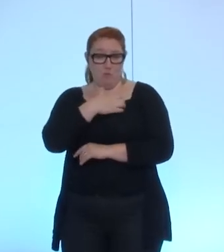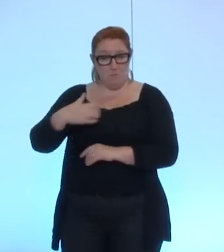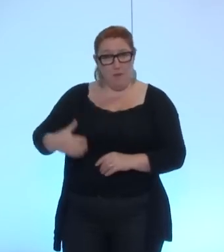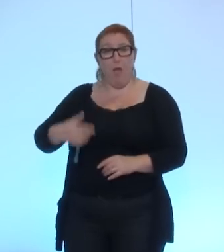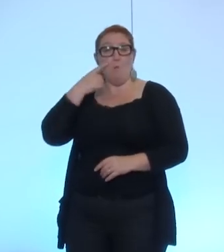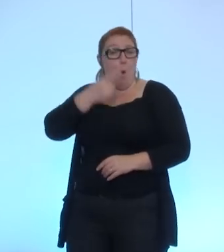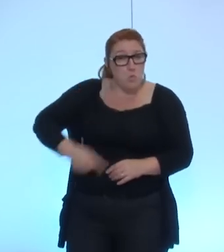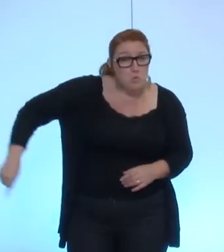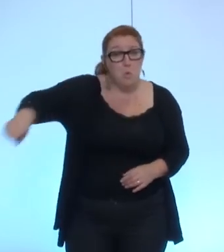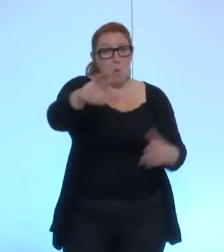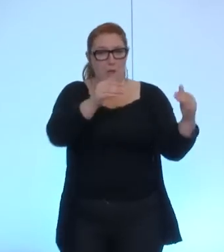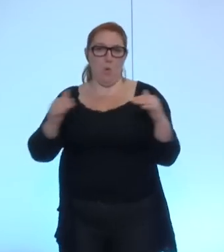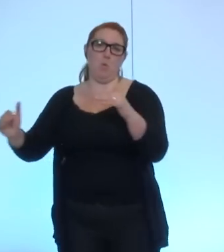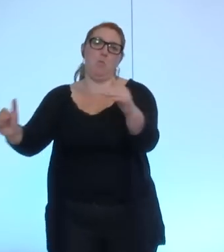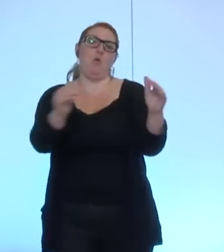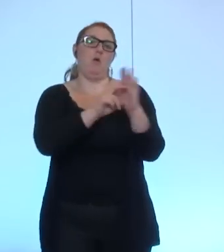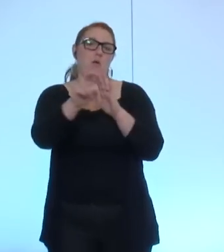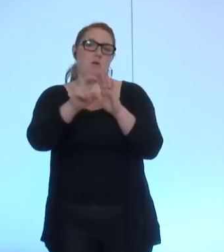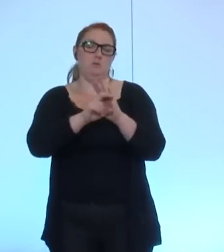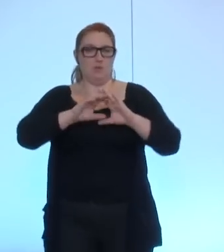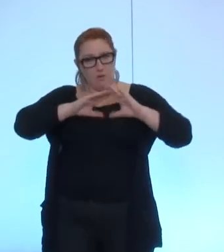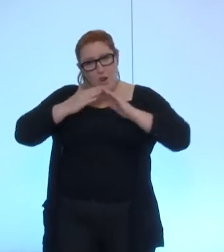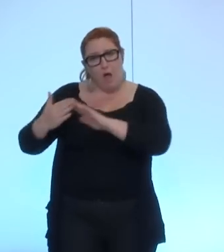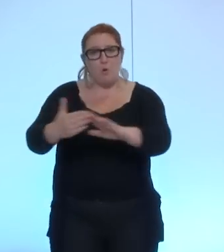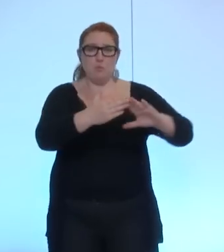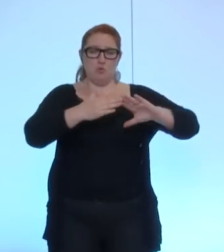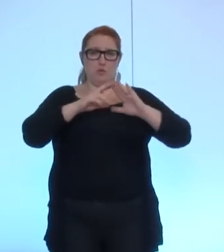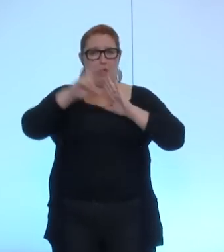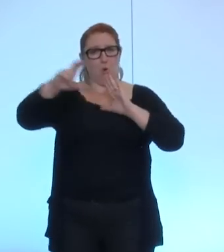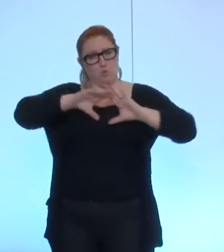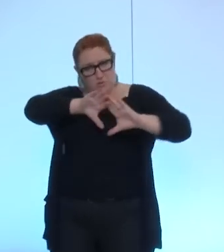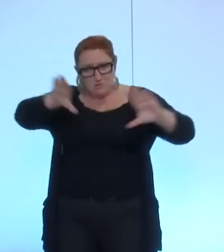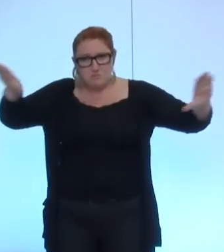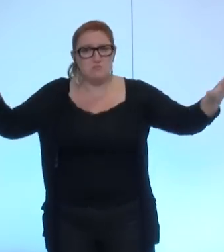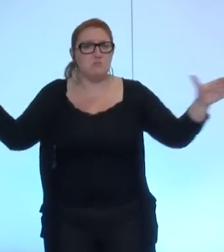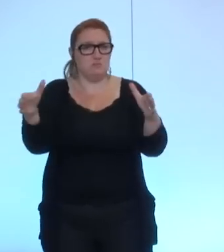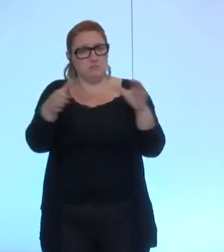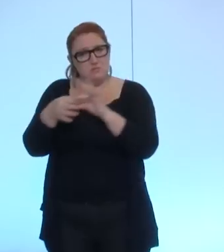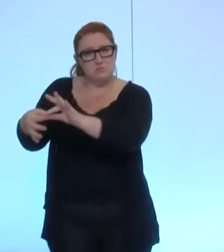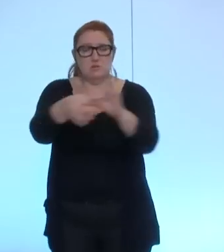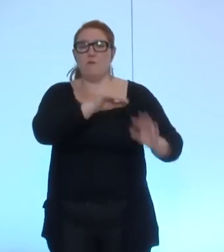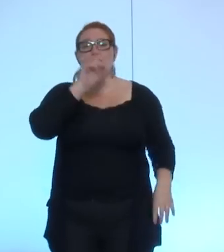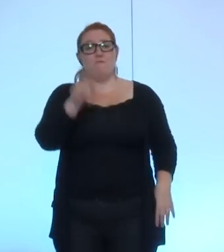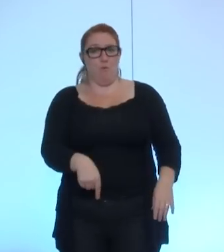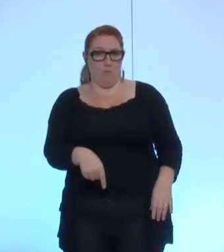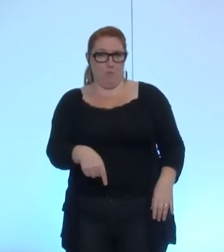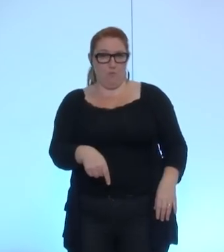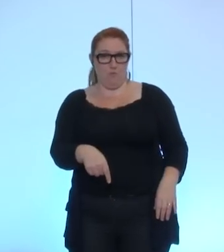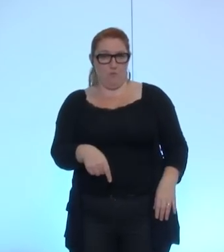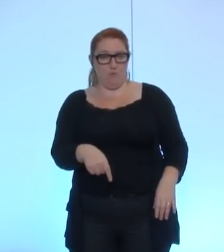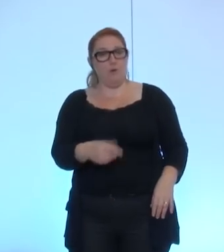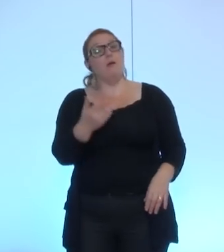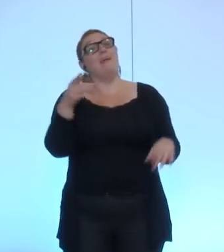rassemblons la communauté grenobloise et aidons la population de Gaza